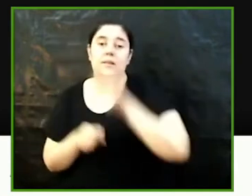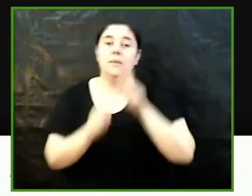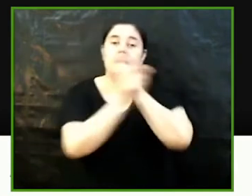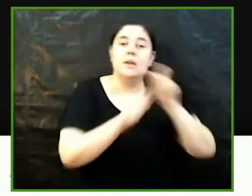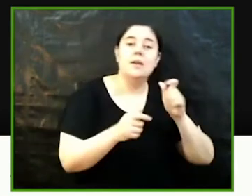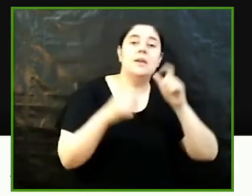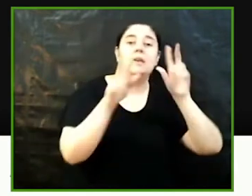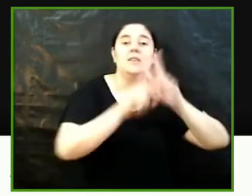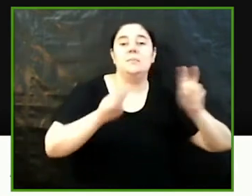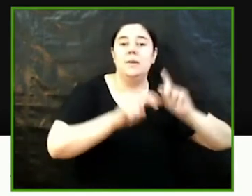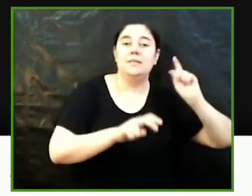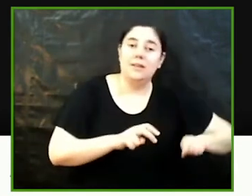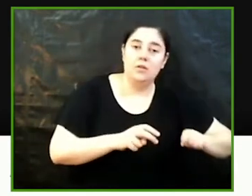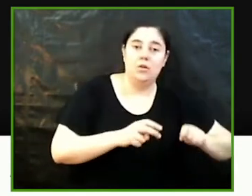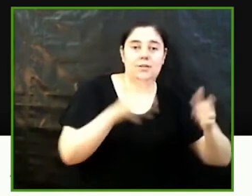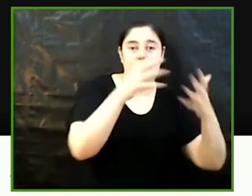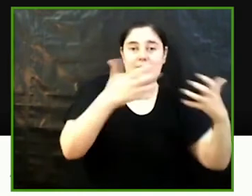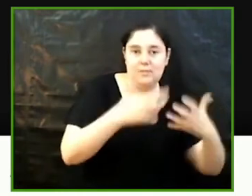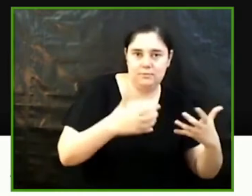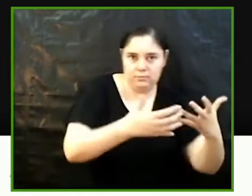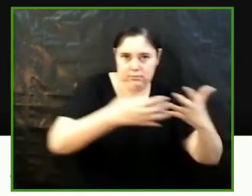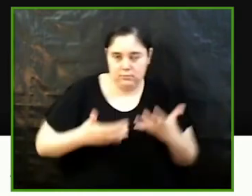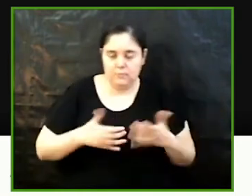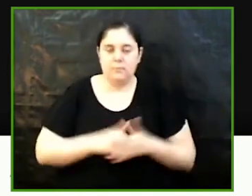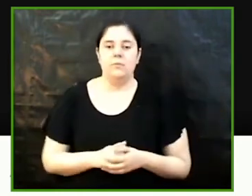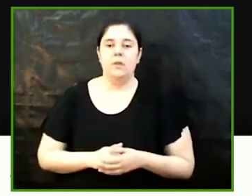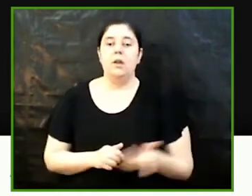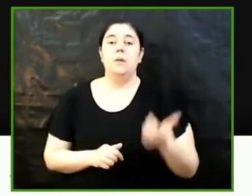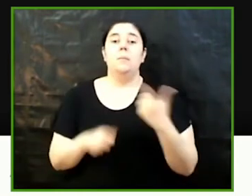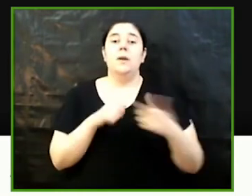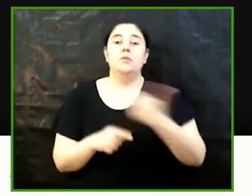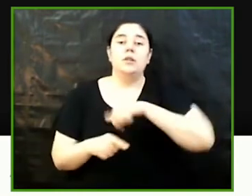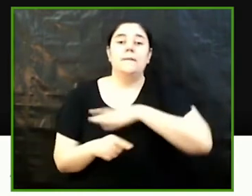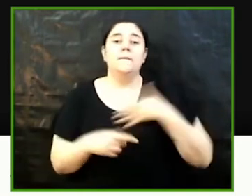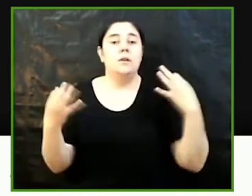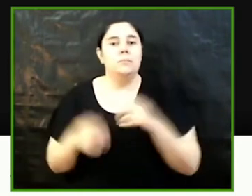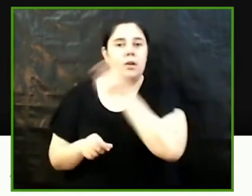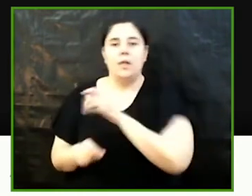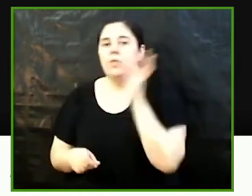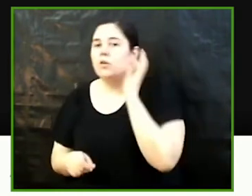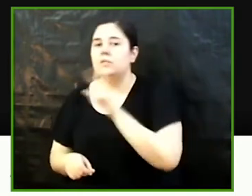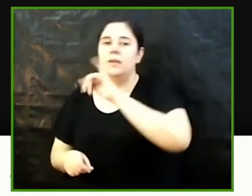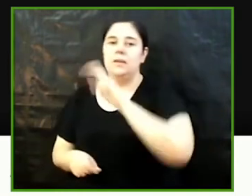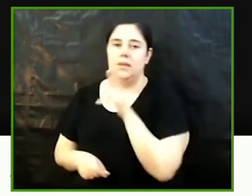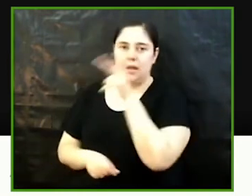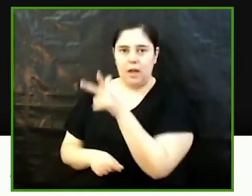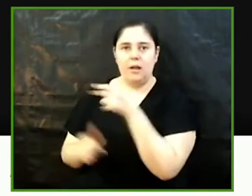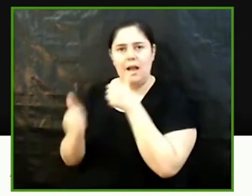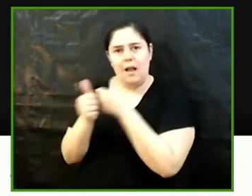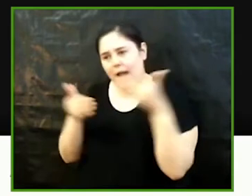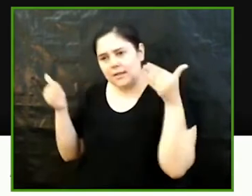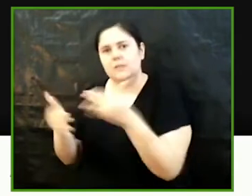d'aquest estudi el que volem d'una banda és poder oferir una atenció de qualitat a les dones amb VIH tenint en compte la perspectiva de gènere